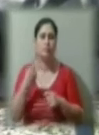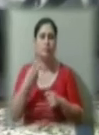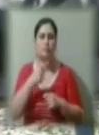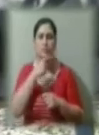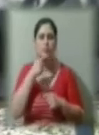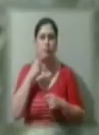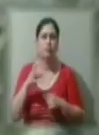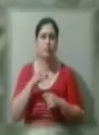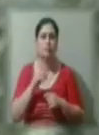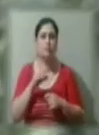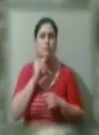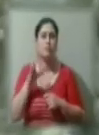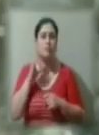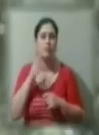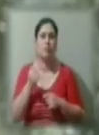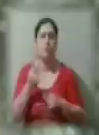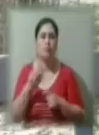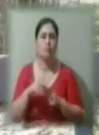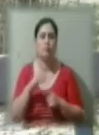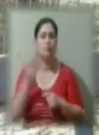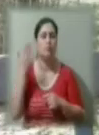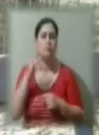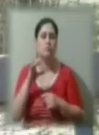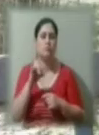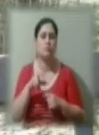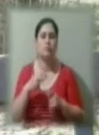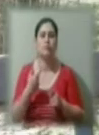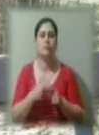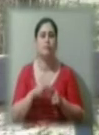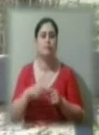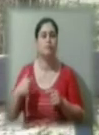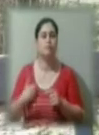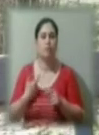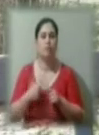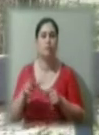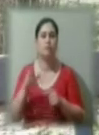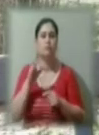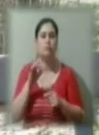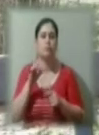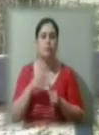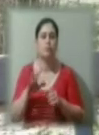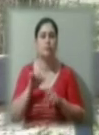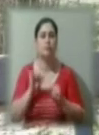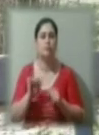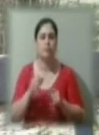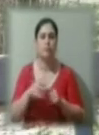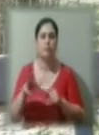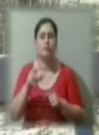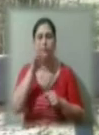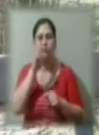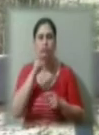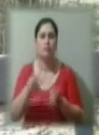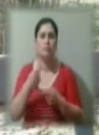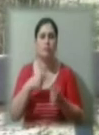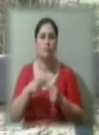Якуйці, далеко сходу. Хотілося б, щоб усі структури правозахисні, всі державні, повернулися обличчям до